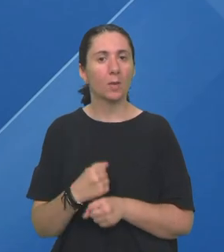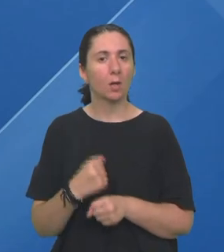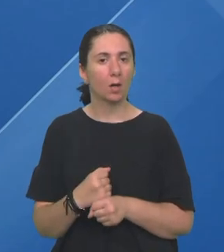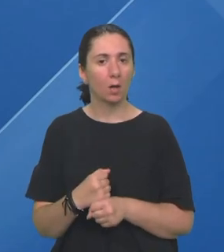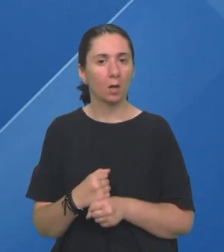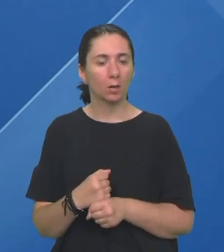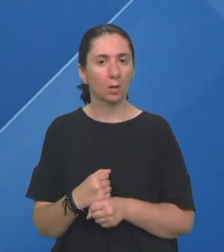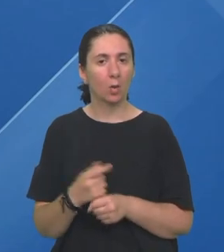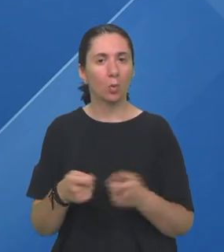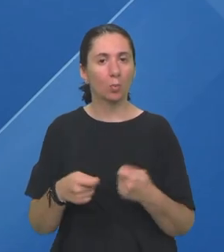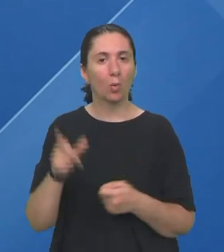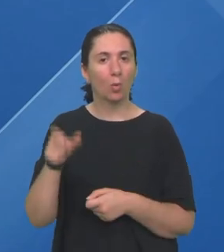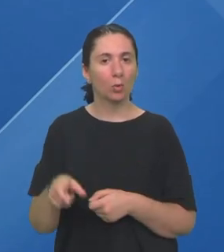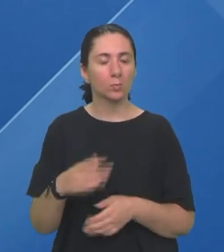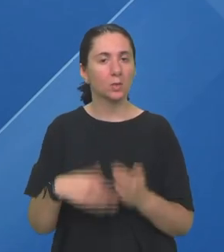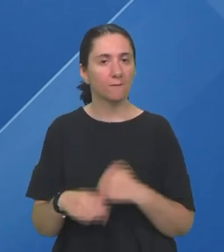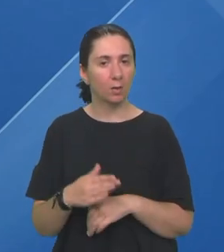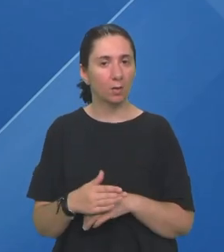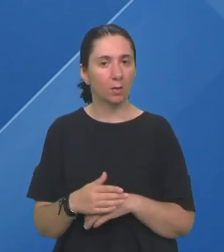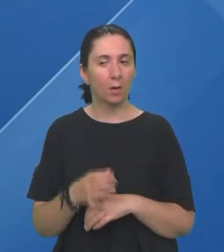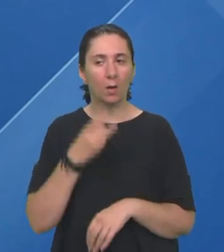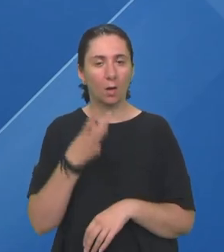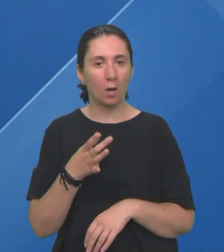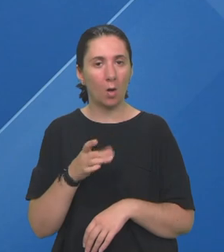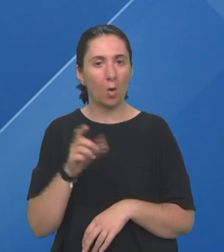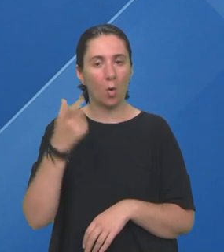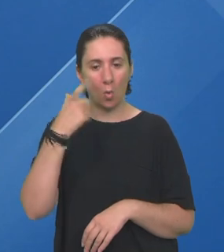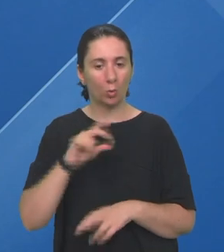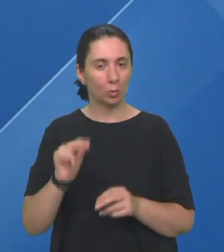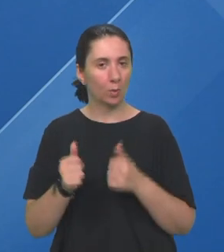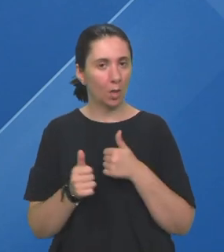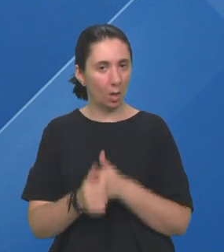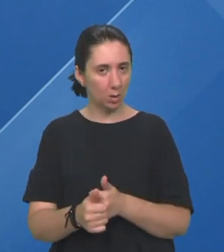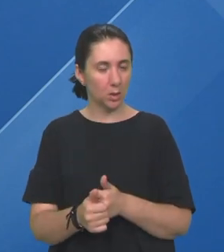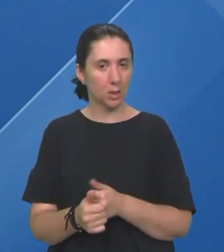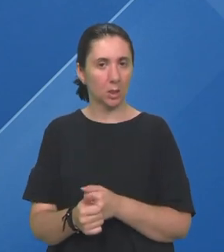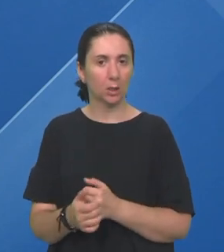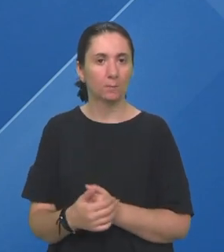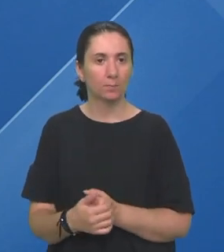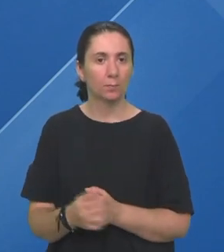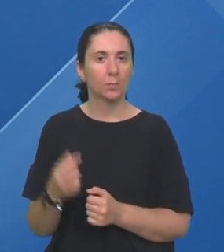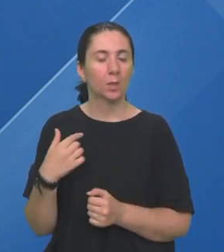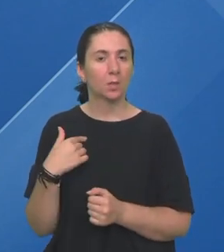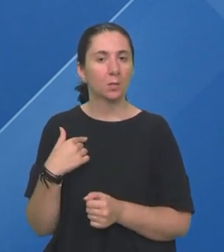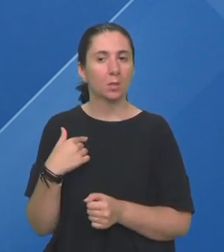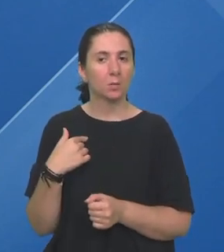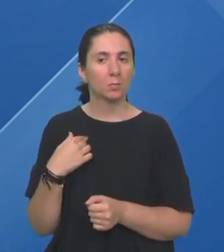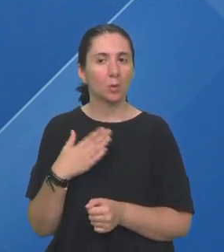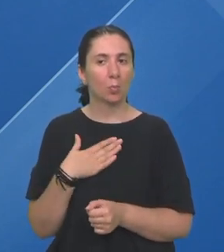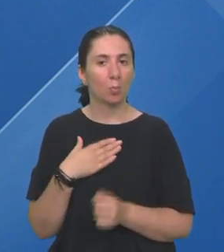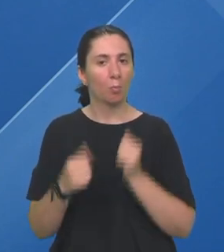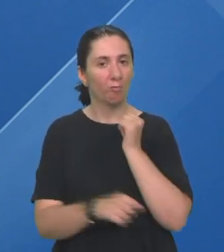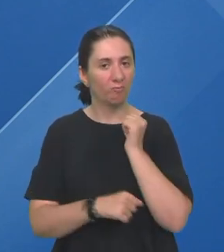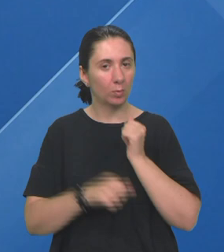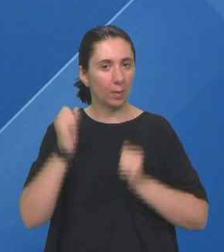u udruzi osoba s invaliditetom kao osobni asistent prvo Ja sam se u svojim